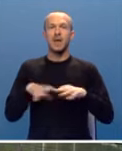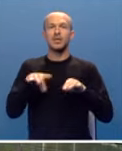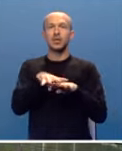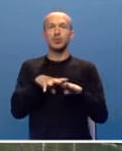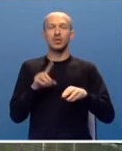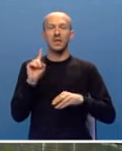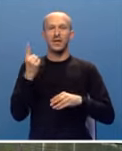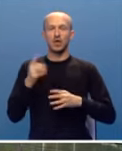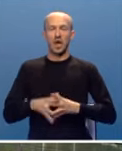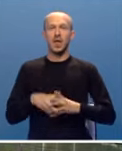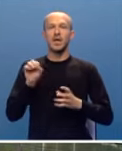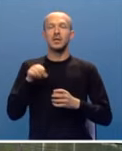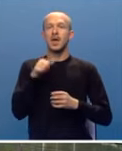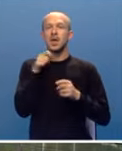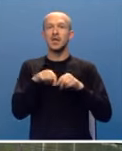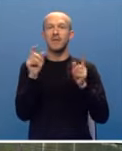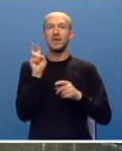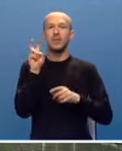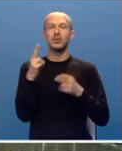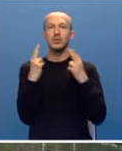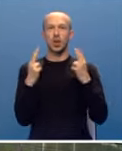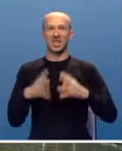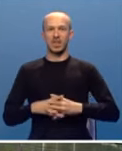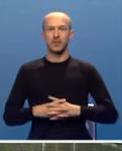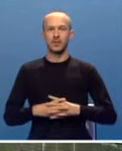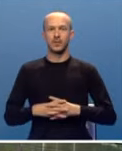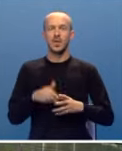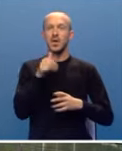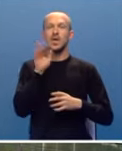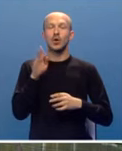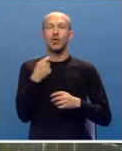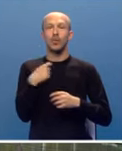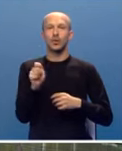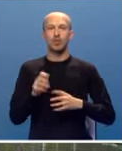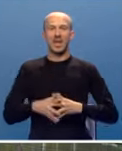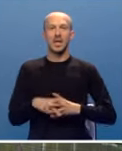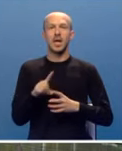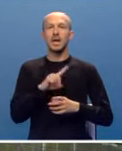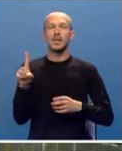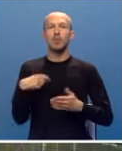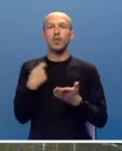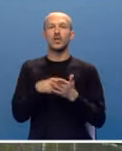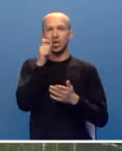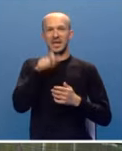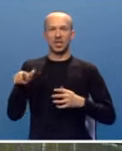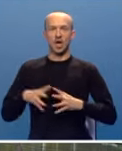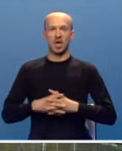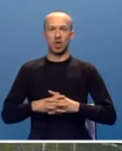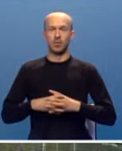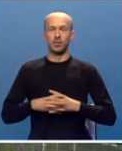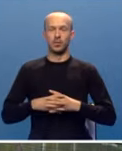skupštinske većine da je javni prevoz prioritet i da njegovo poskupljenje ne smiju plaćati građani.